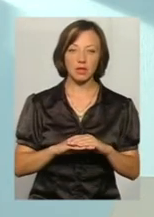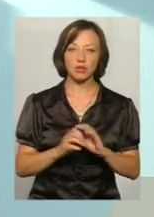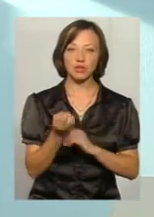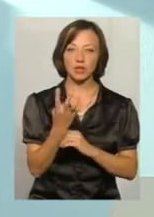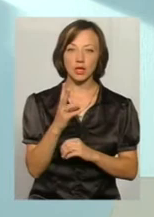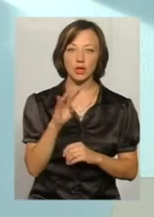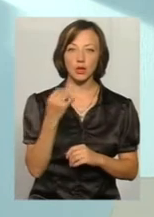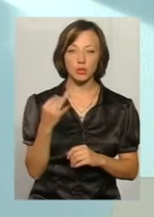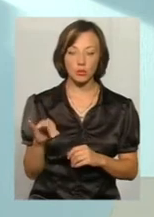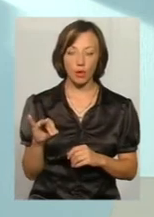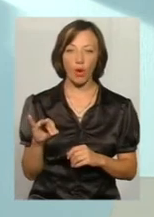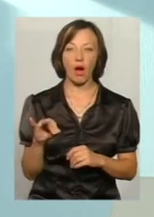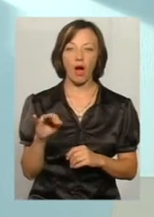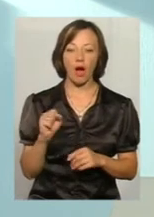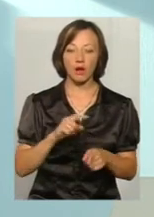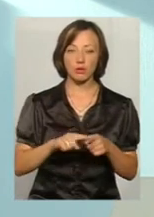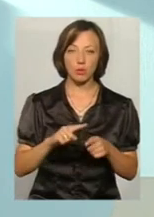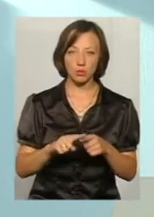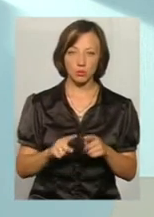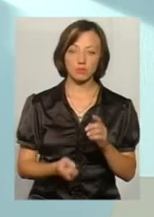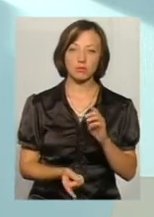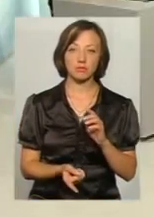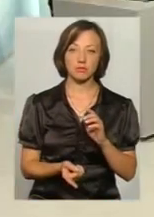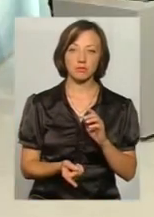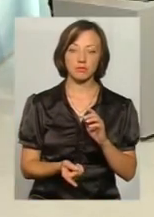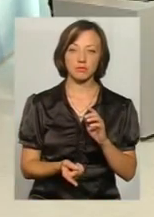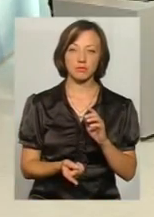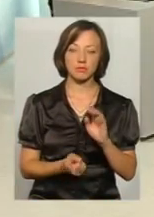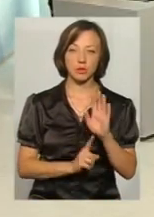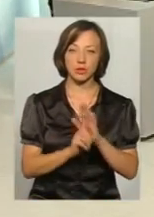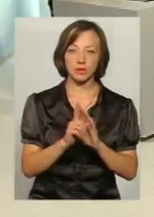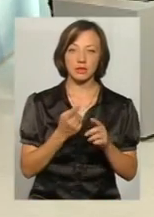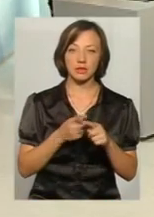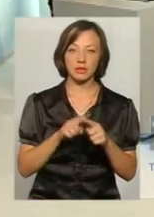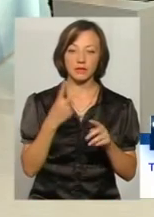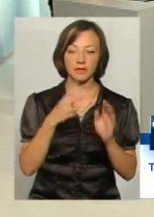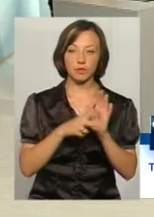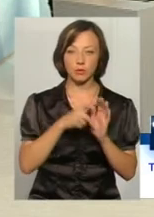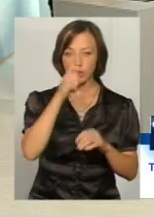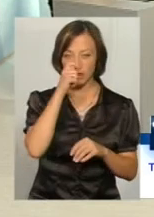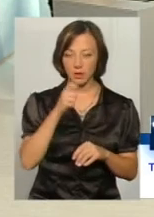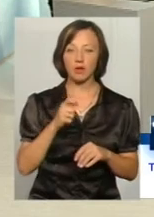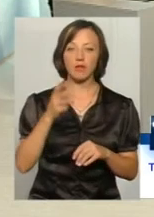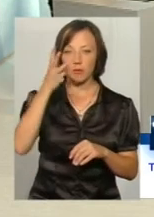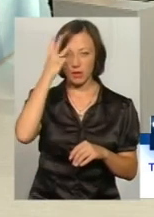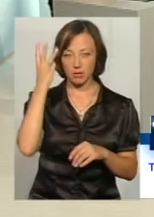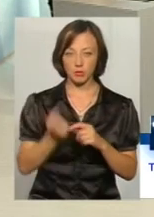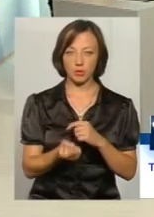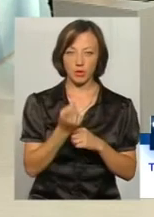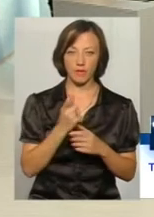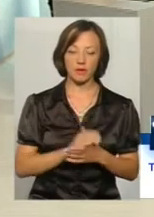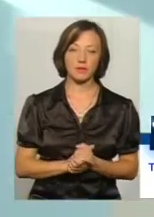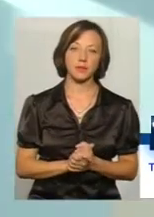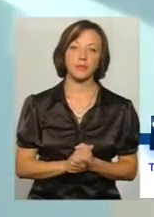14 лютого. Згодом з 28 квітня цей проєкт був запроваджений також і в місті Хмельницькому.